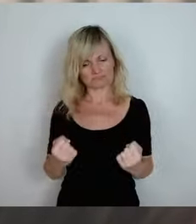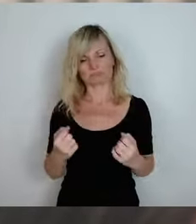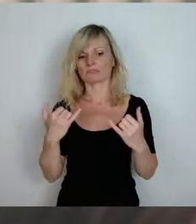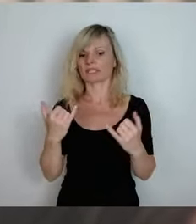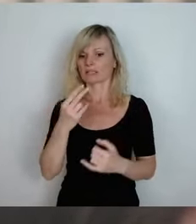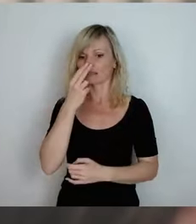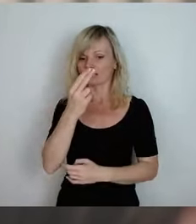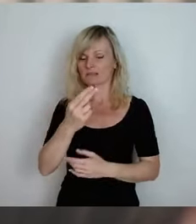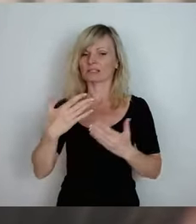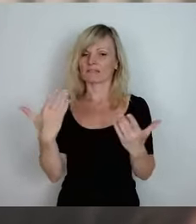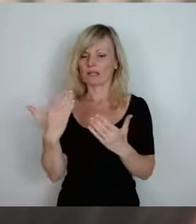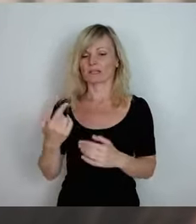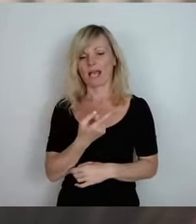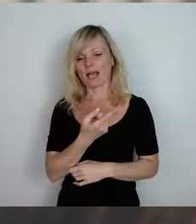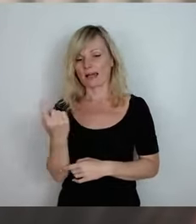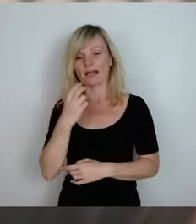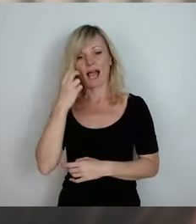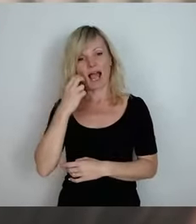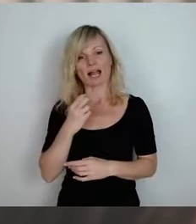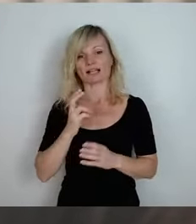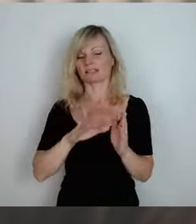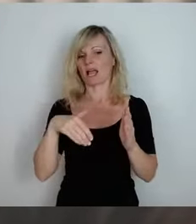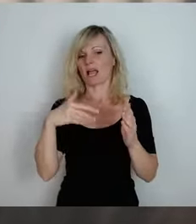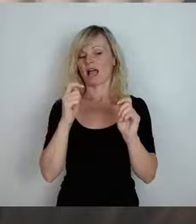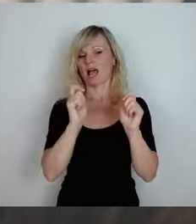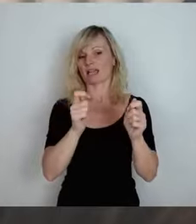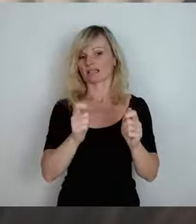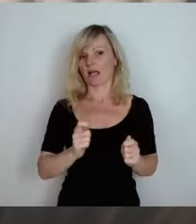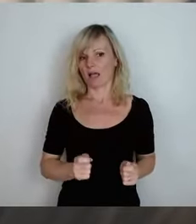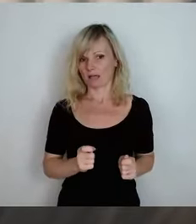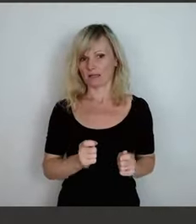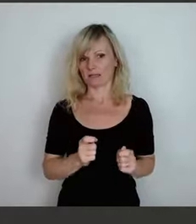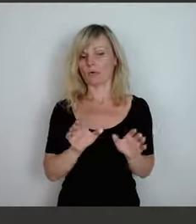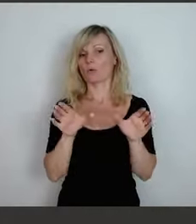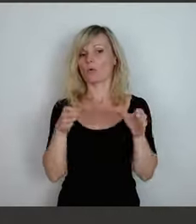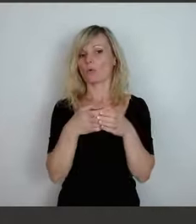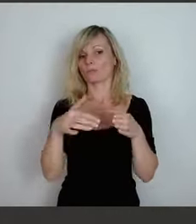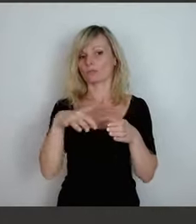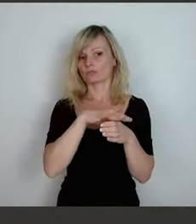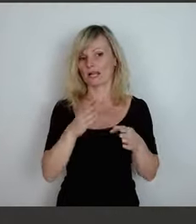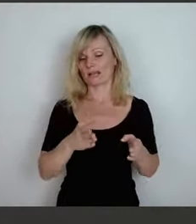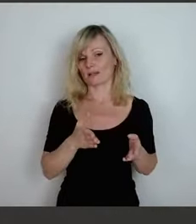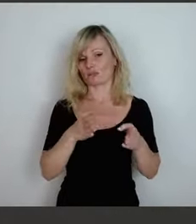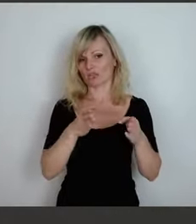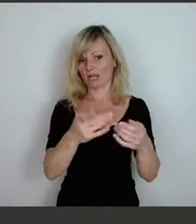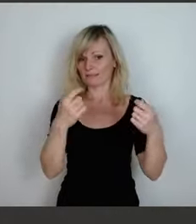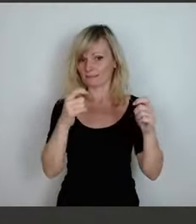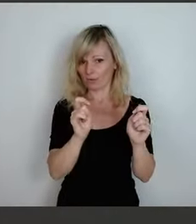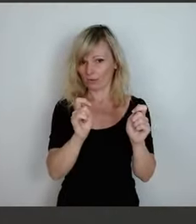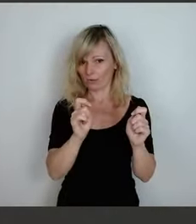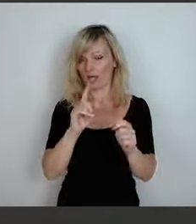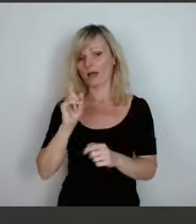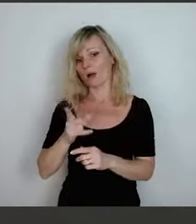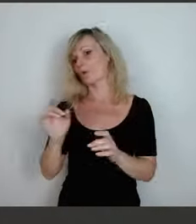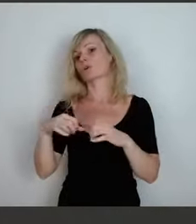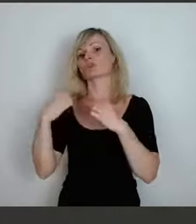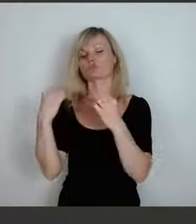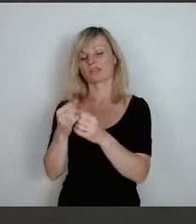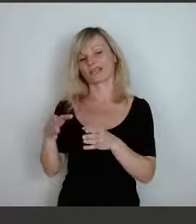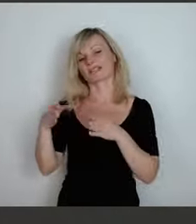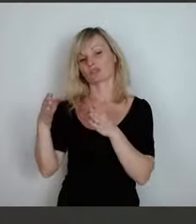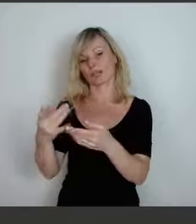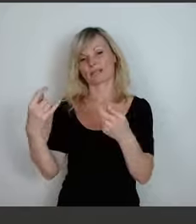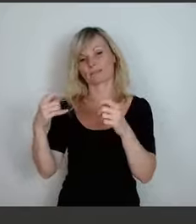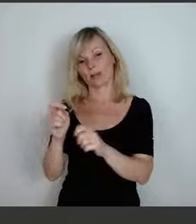Altanträge, sowohl im kommunalen Straßenbau wie auch im Staatsstraßenbau sich anzuschauen,